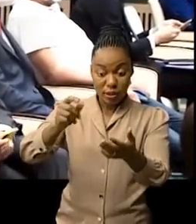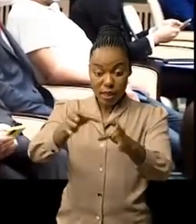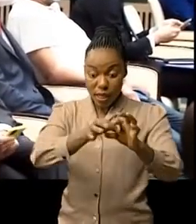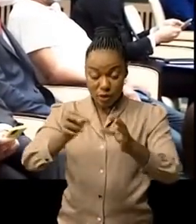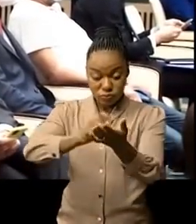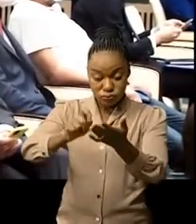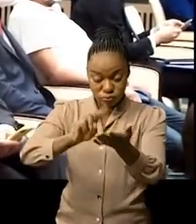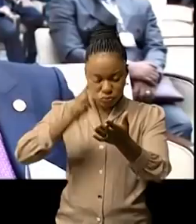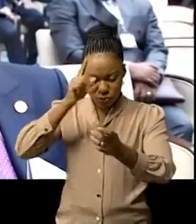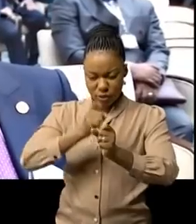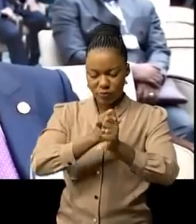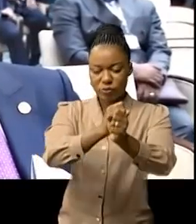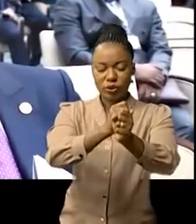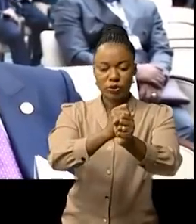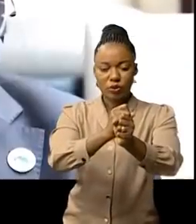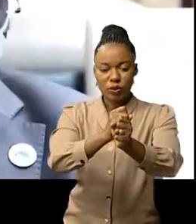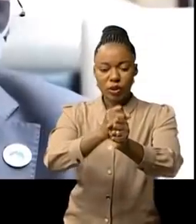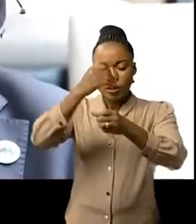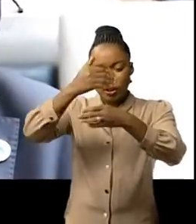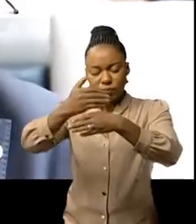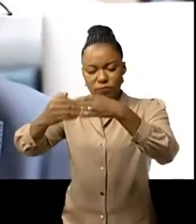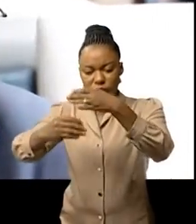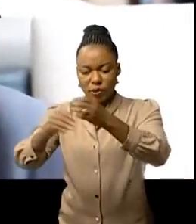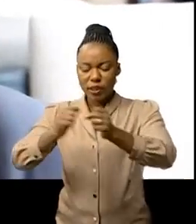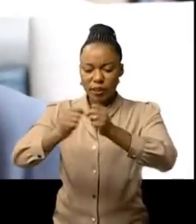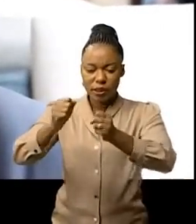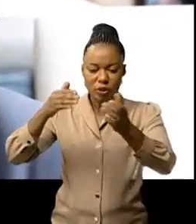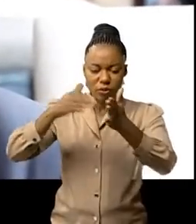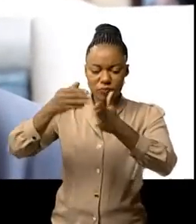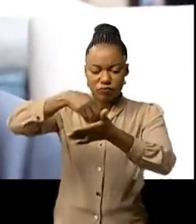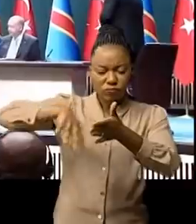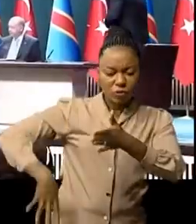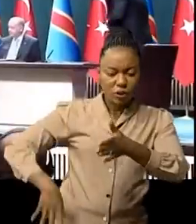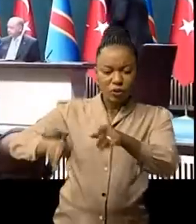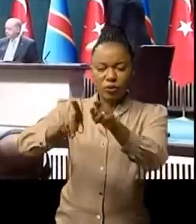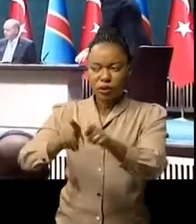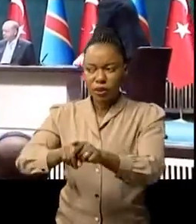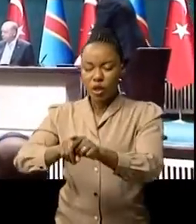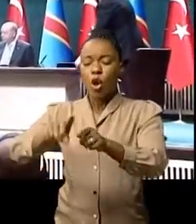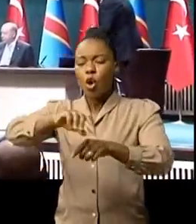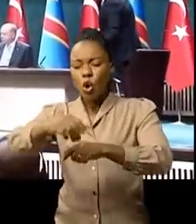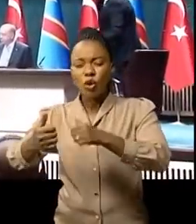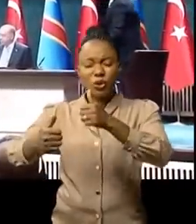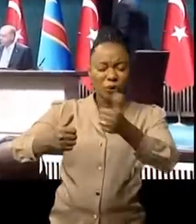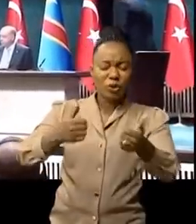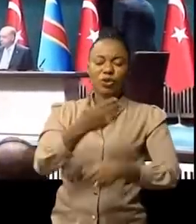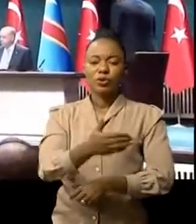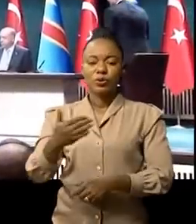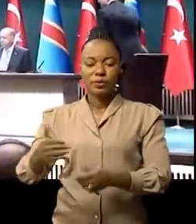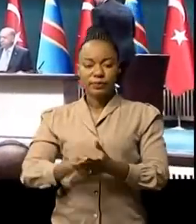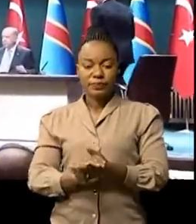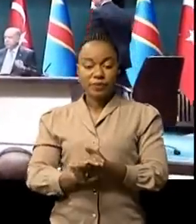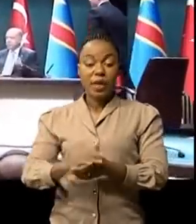notamment sur la protection des investissements, la lutte contre la fraude, la non-double imposition et le tourisme. Les